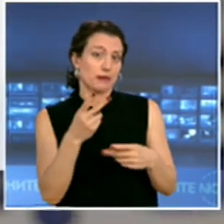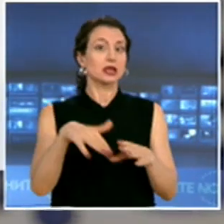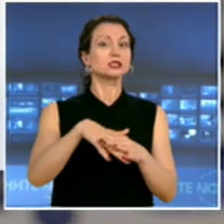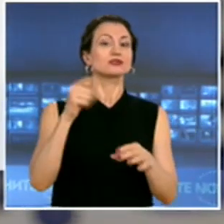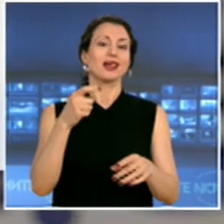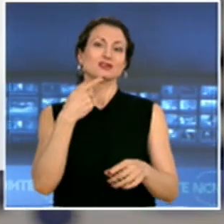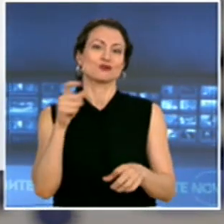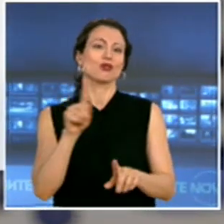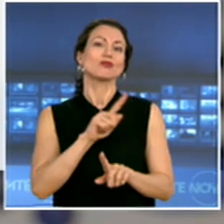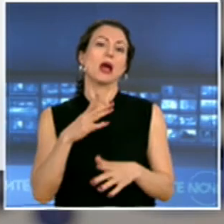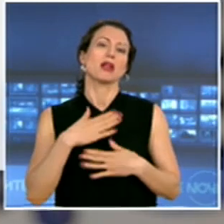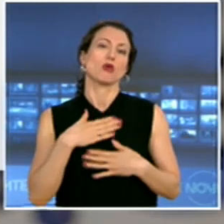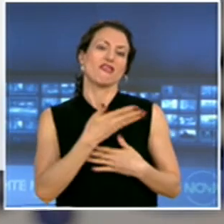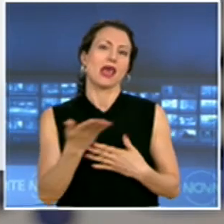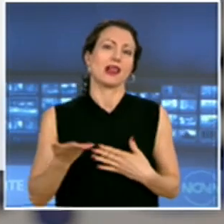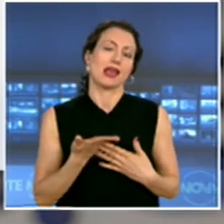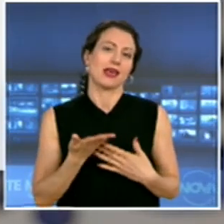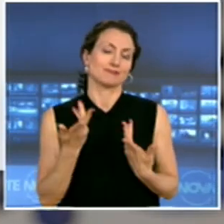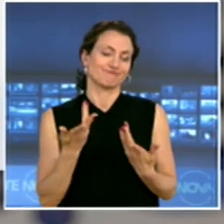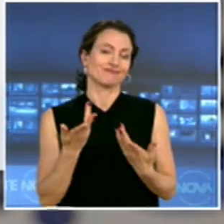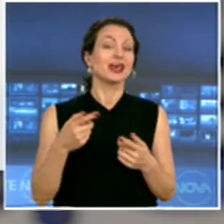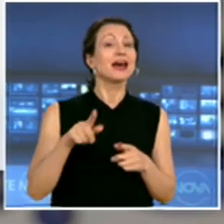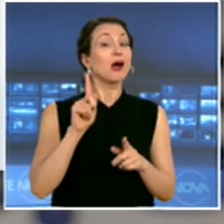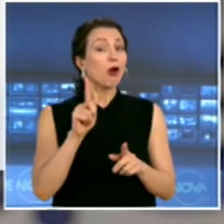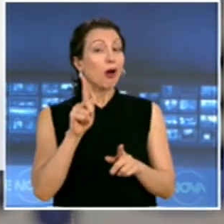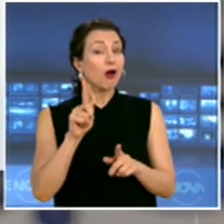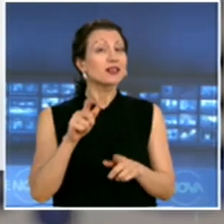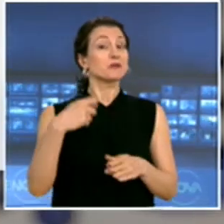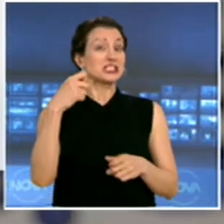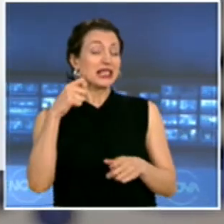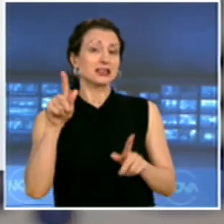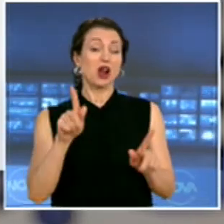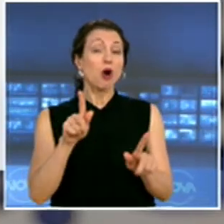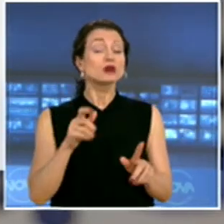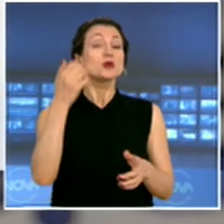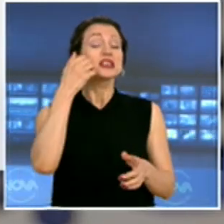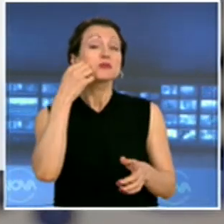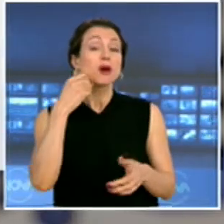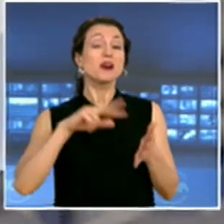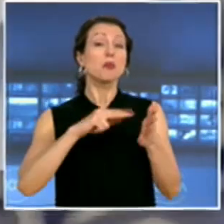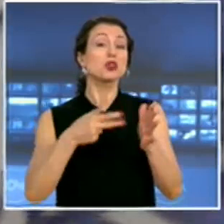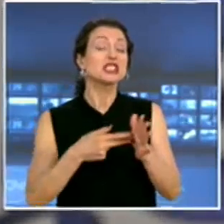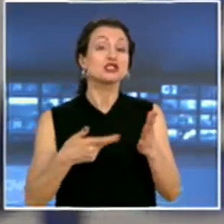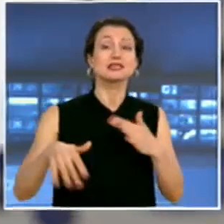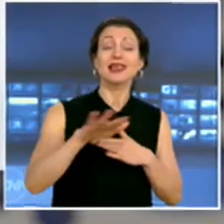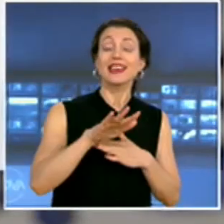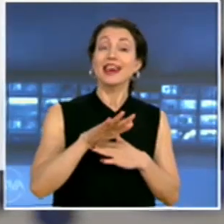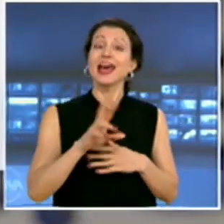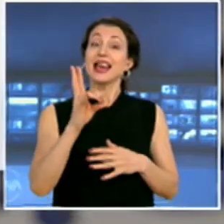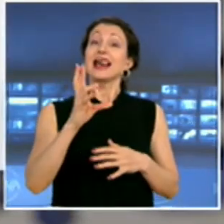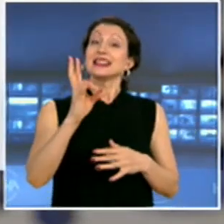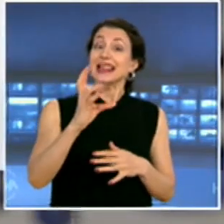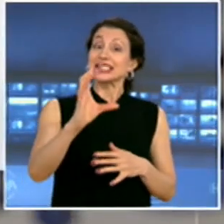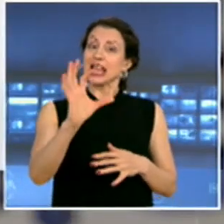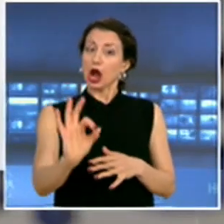недоверие в принципала на службата, който употреби политически НСО и го компрометира. И още. Президентът